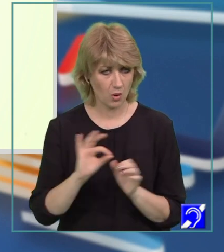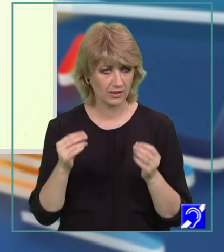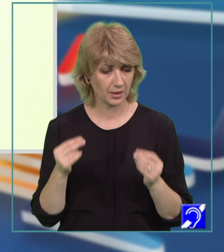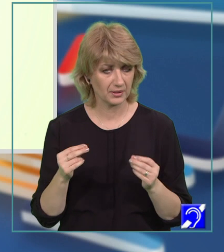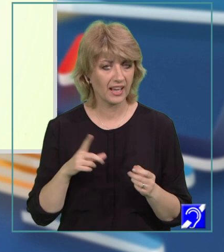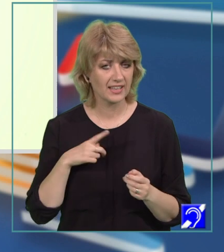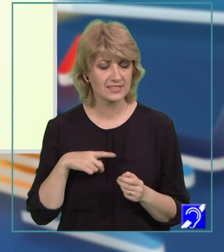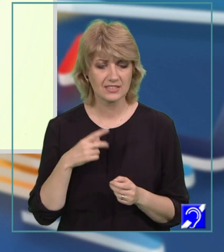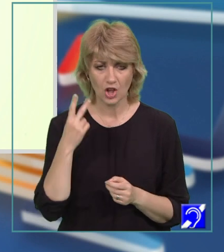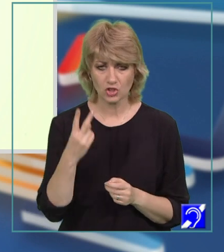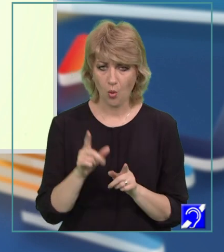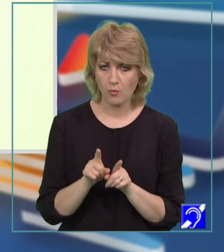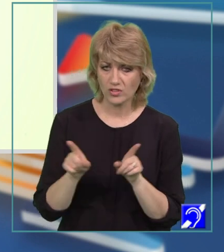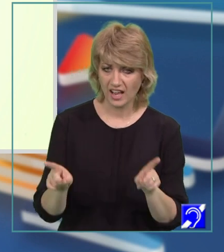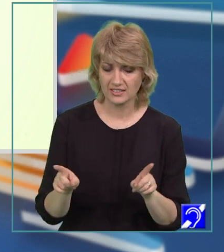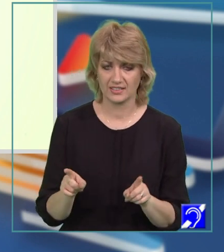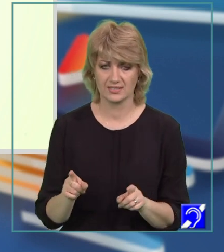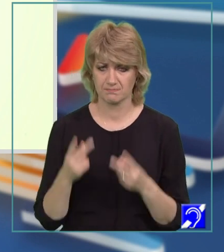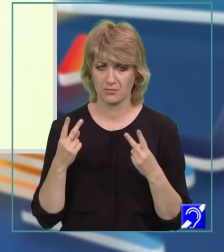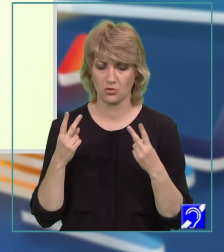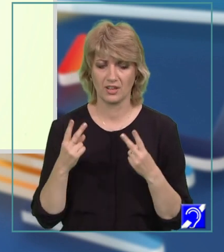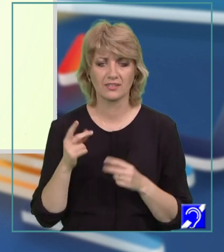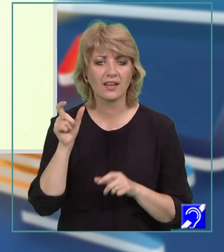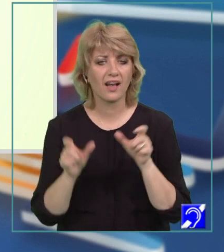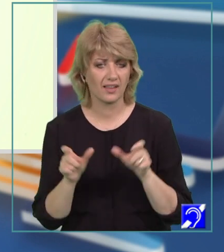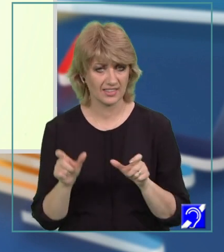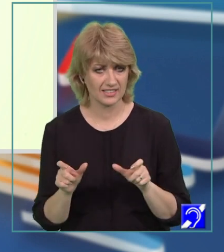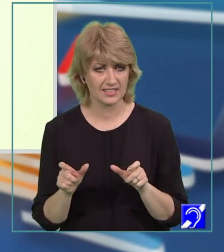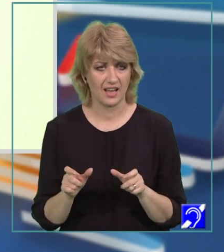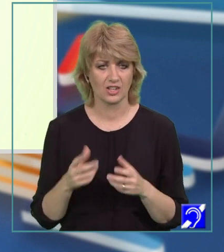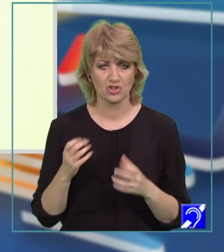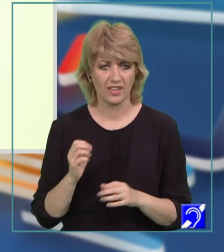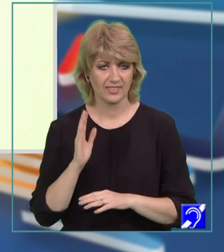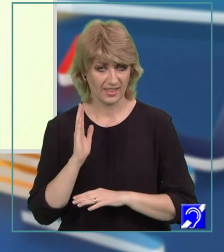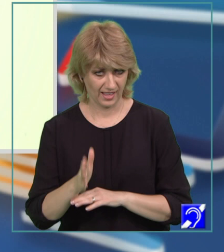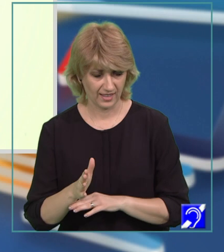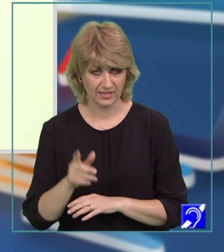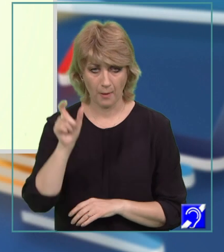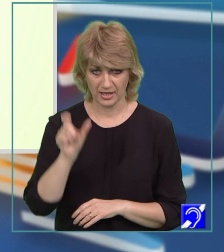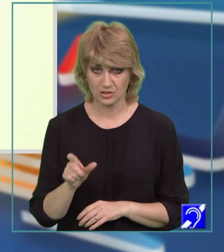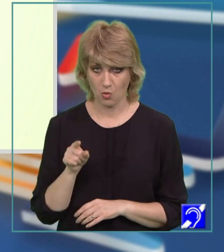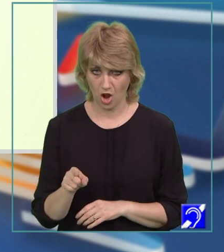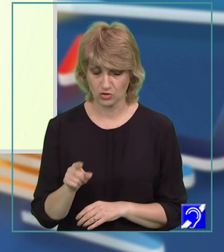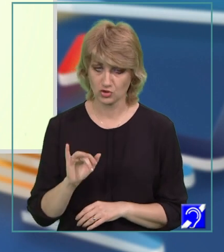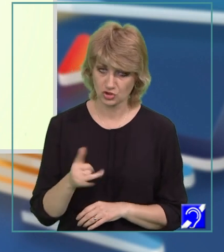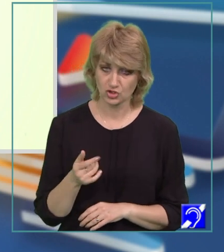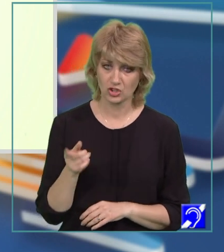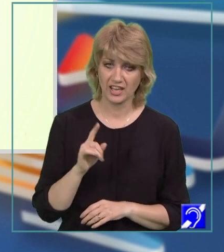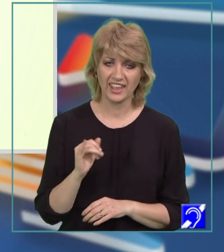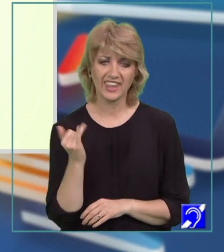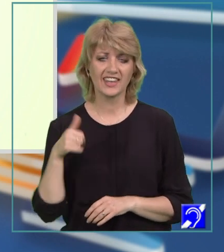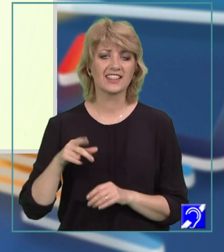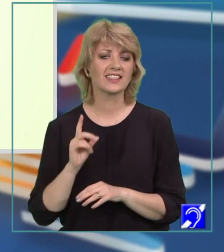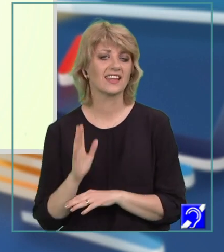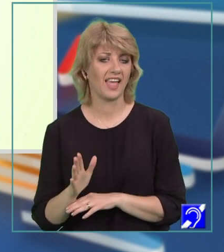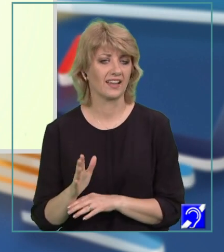există două modalități fundamentale de caracterizare. Caracterizarea directă a personajului și cea indirectă.